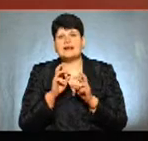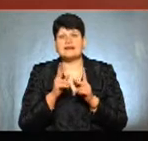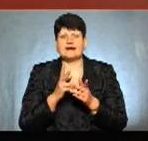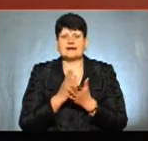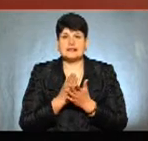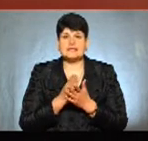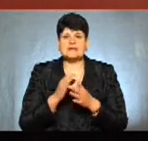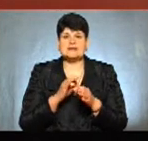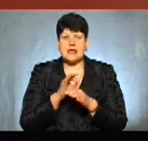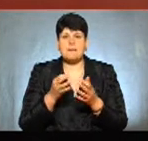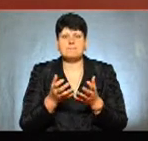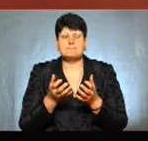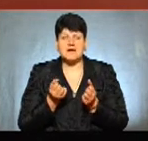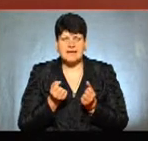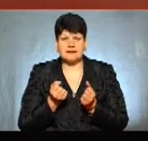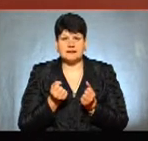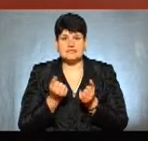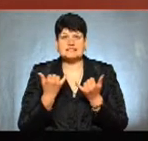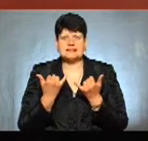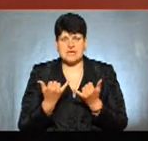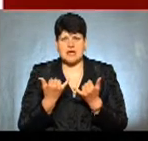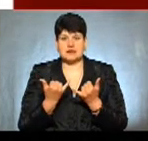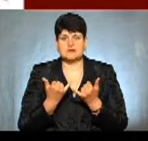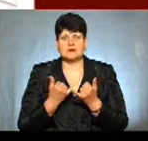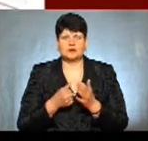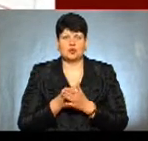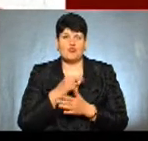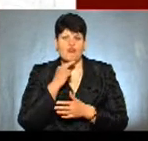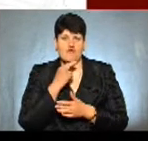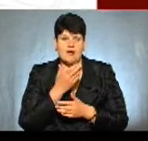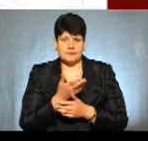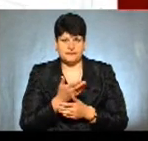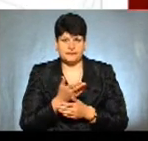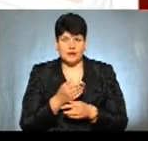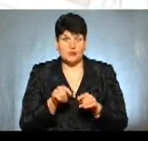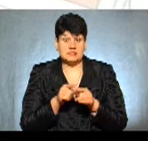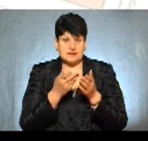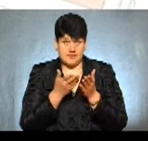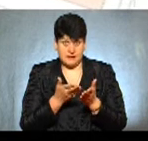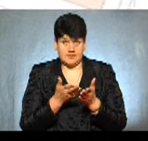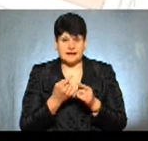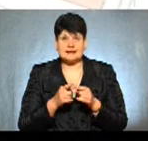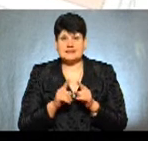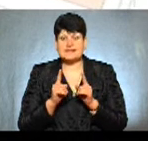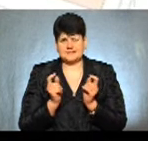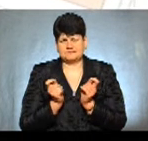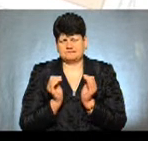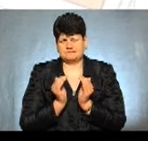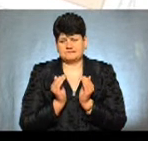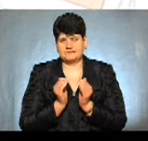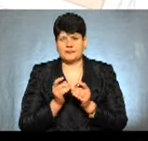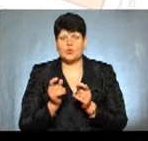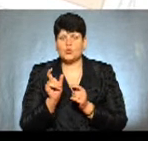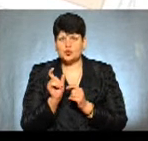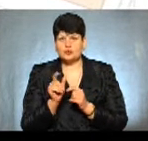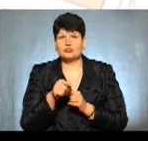прийнята зараз для уваги наших глядачів. Ось так, це тільки невеличкий шматочок. Тобто тут ми бачимо